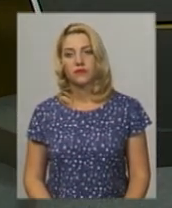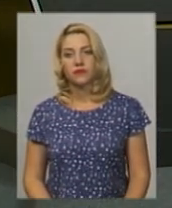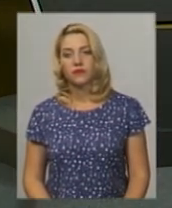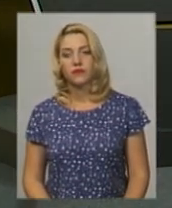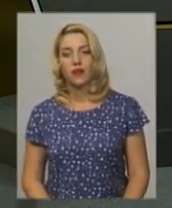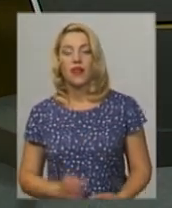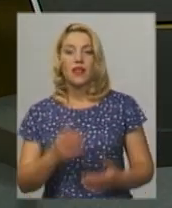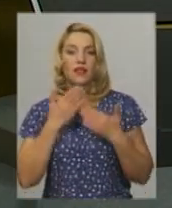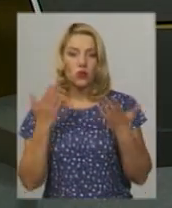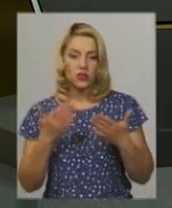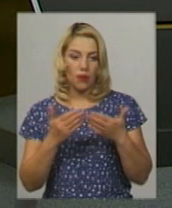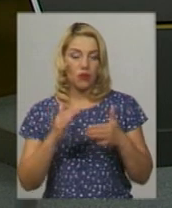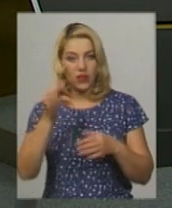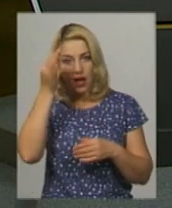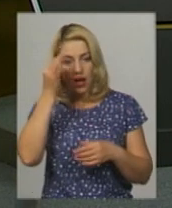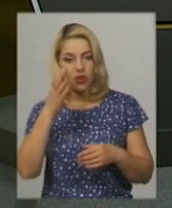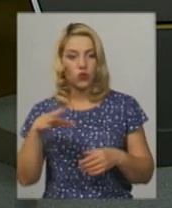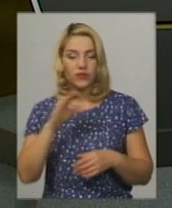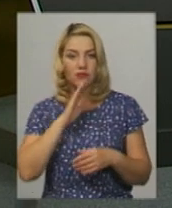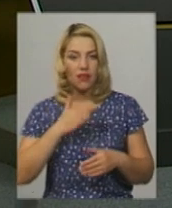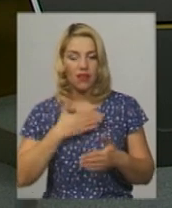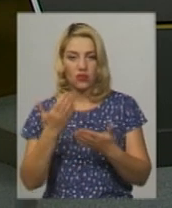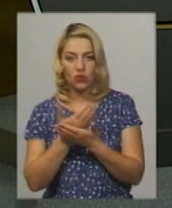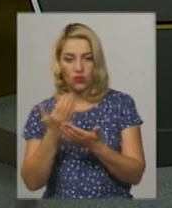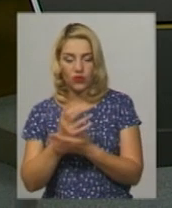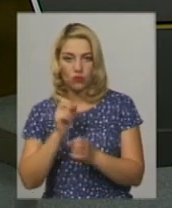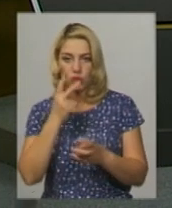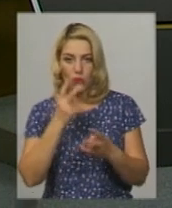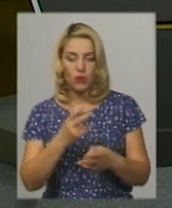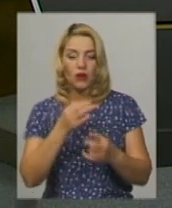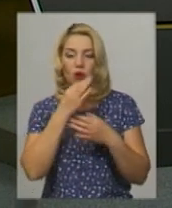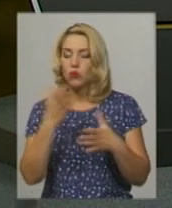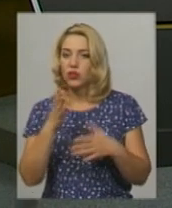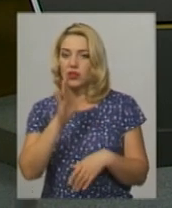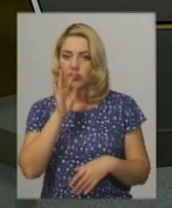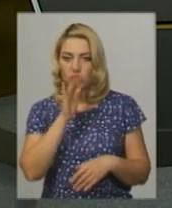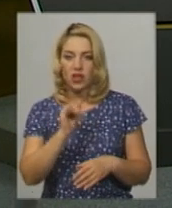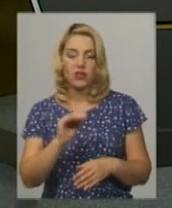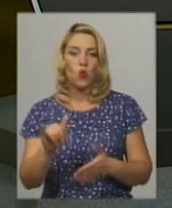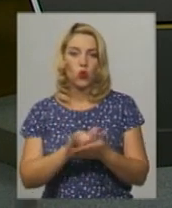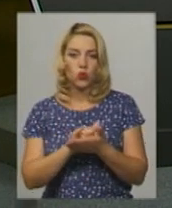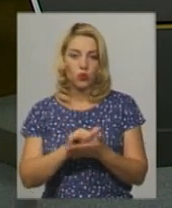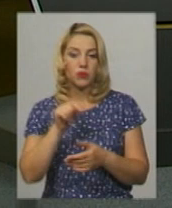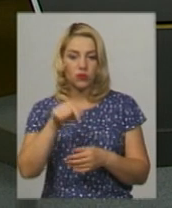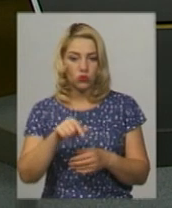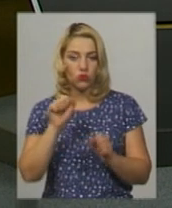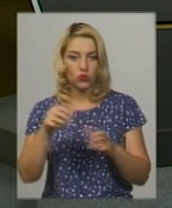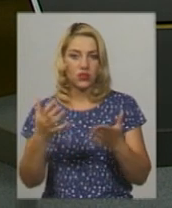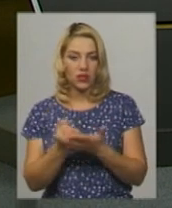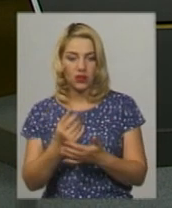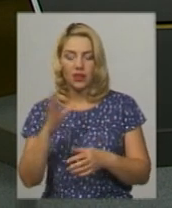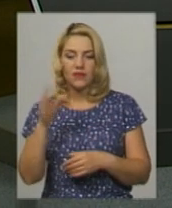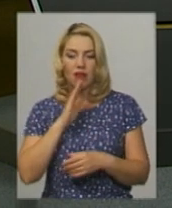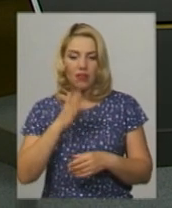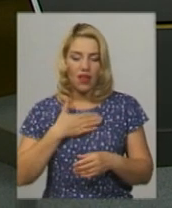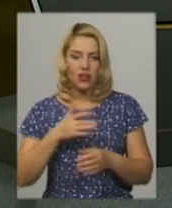На останок випуску нагадую, всі наші випуски новин ви можете переглядати в будь-який час в мережі YouTube. У цій же мережі ви знайдете всі наші